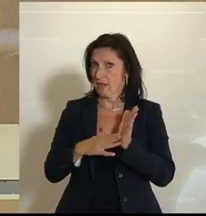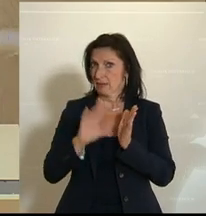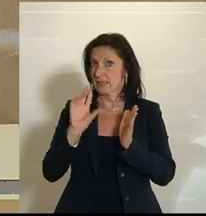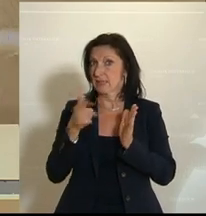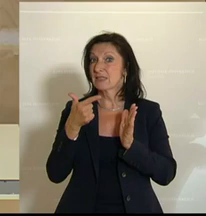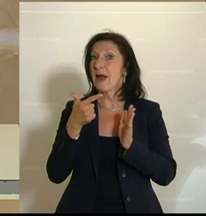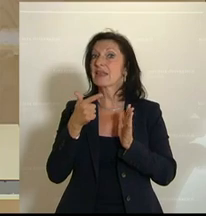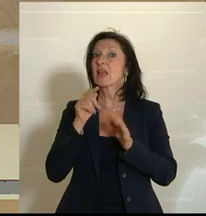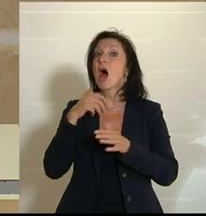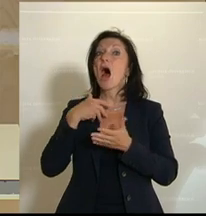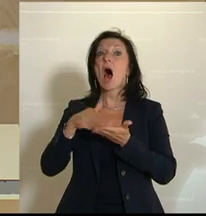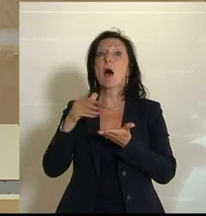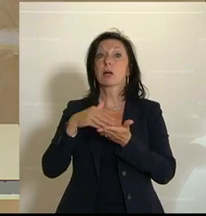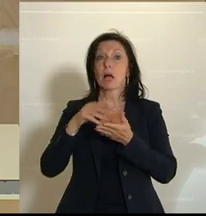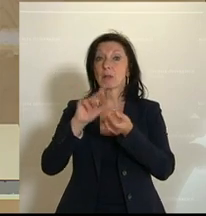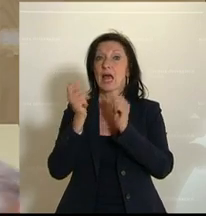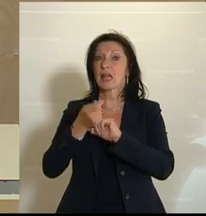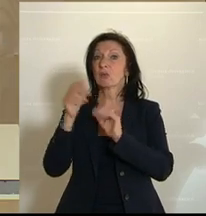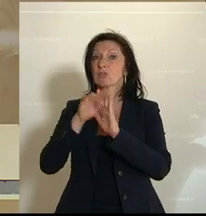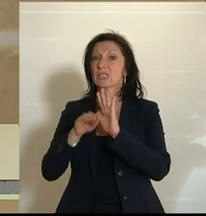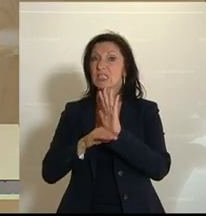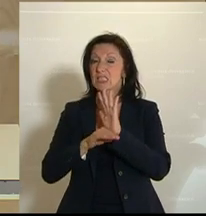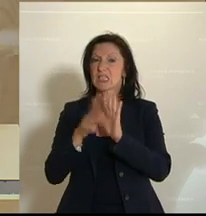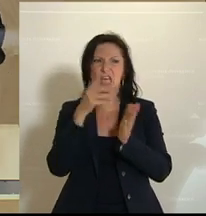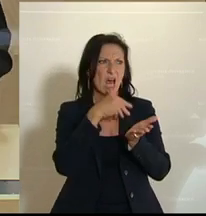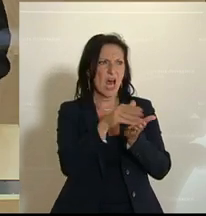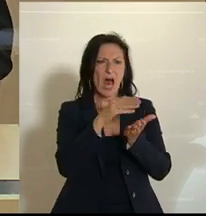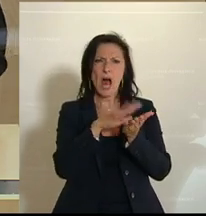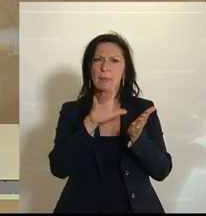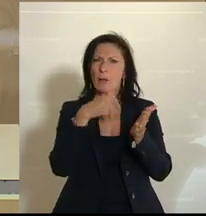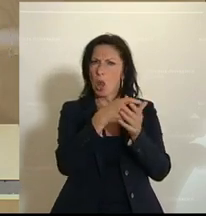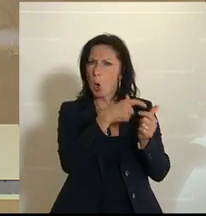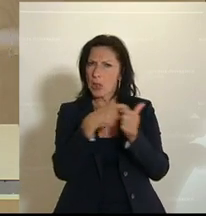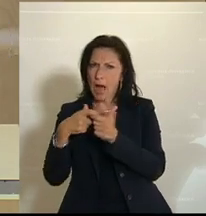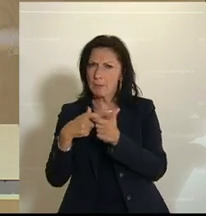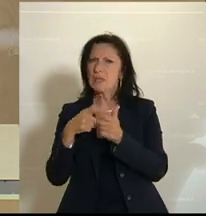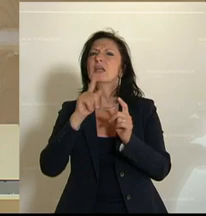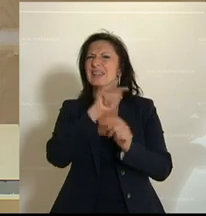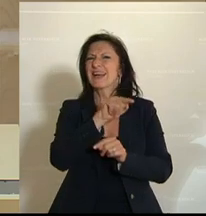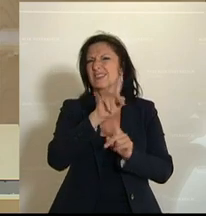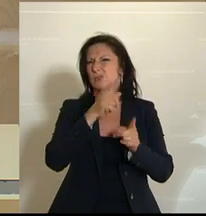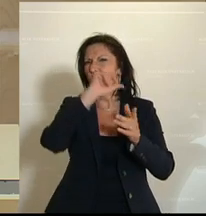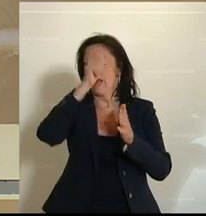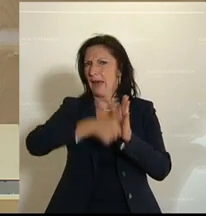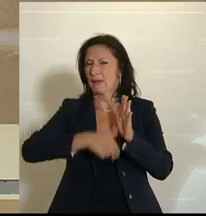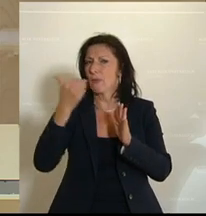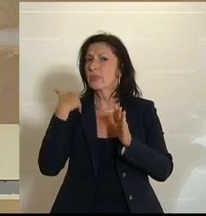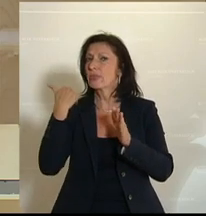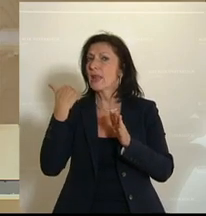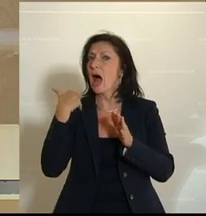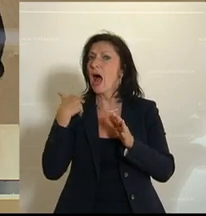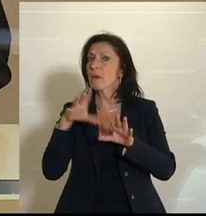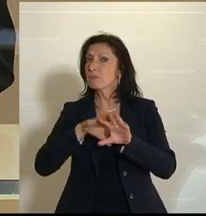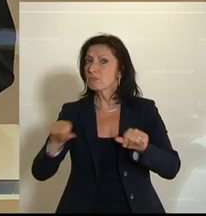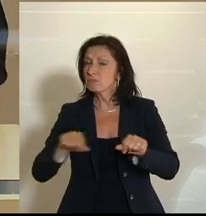Abgabenänderungsgesetz die Prüfung lohnabhängiger Abgaben zu vereinheitlichen. Es ist damals festgelegt worden, dass ein